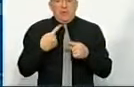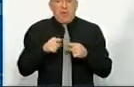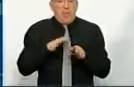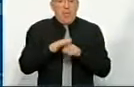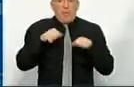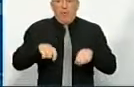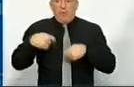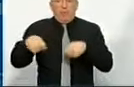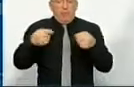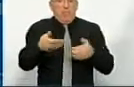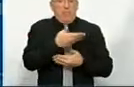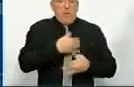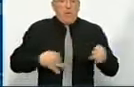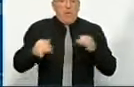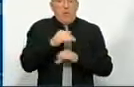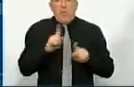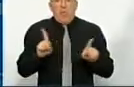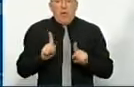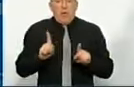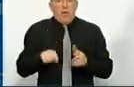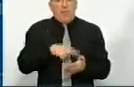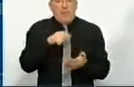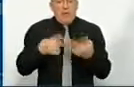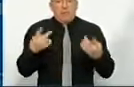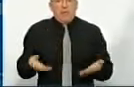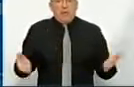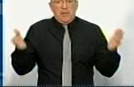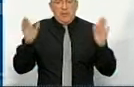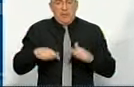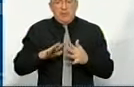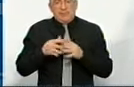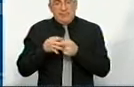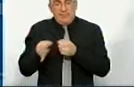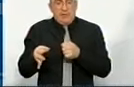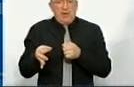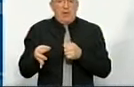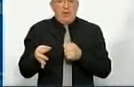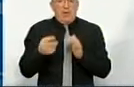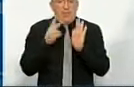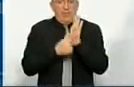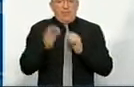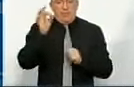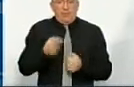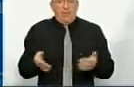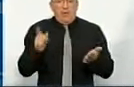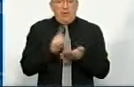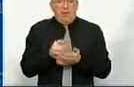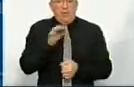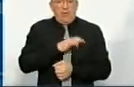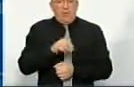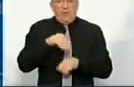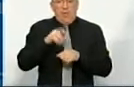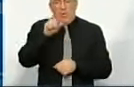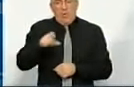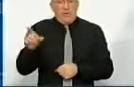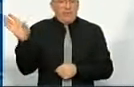повноважень? Тому ми говоримо про те, що містам треба залишати, містам, селам, селищам 80% податку на доходи фізичних